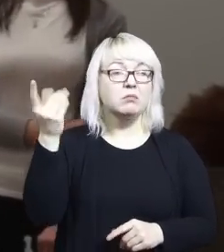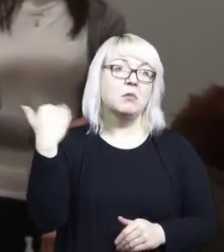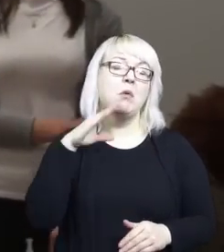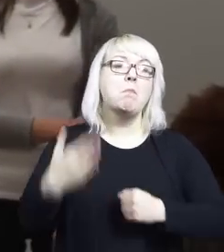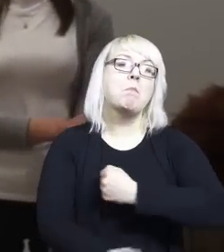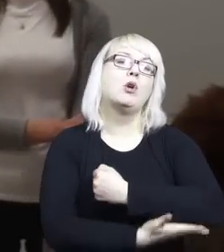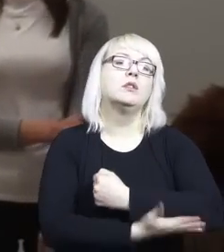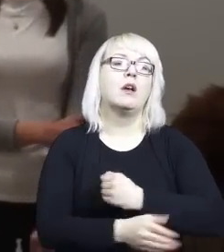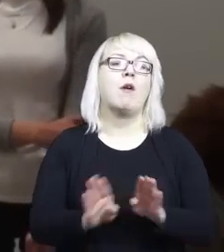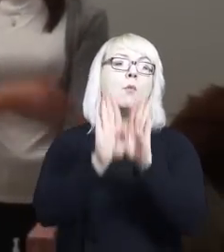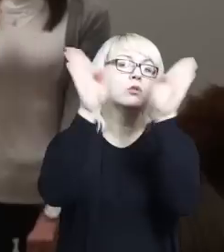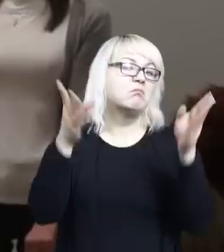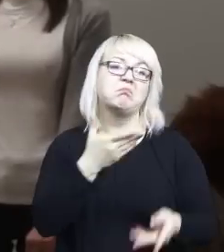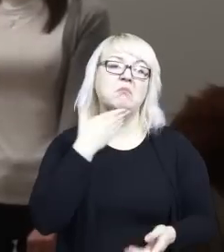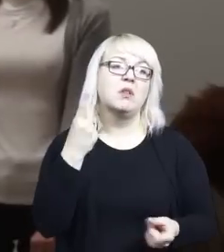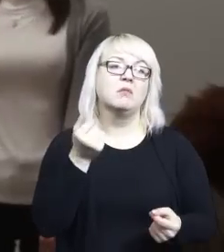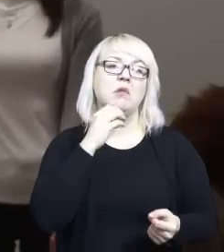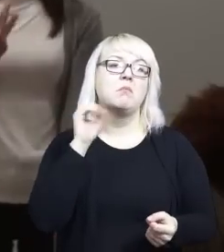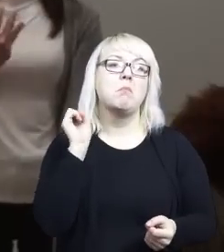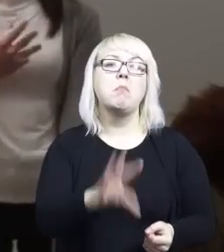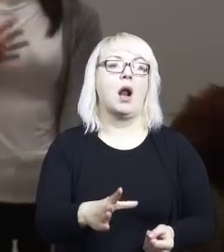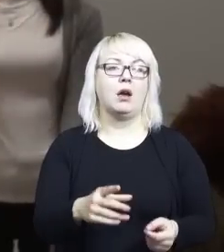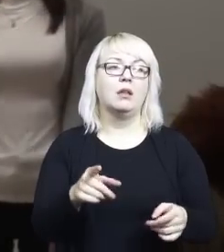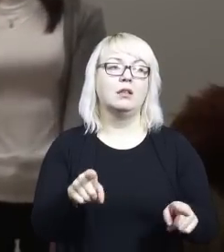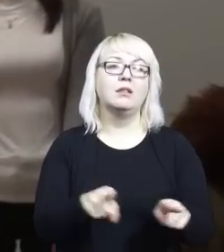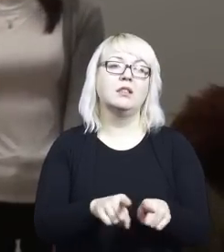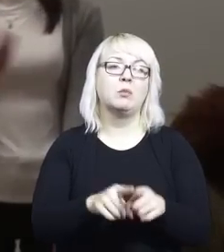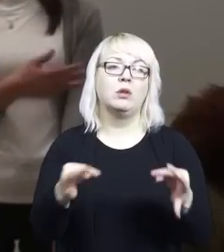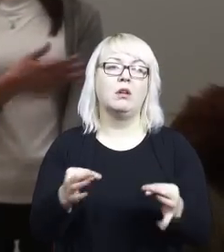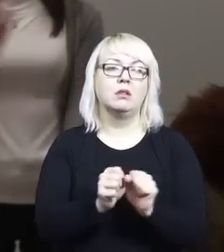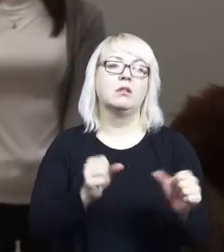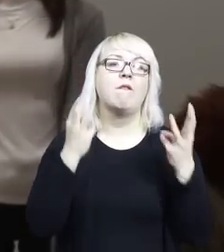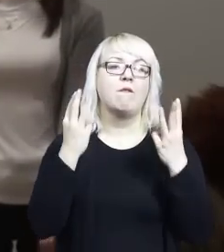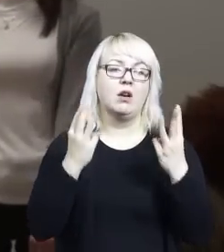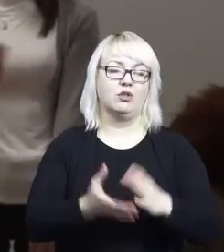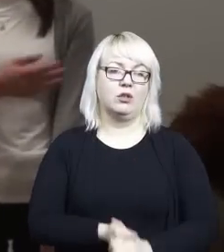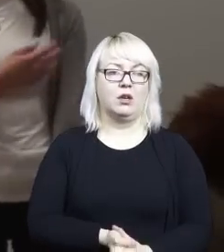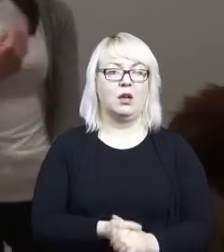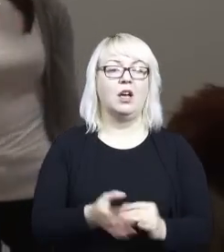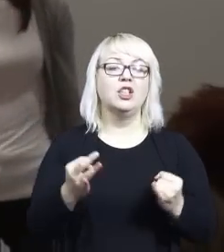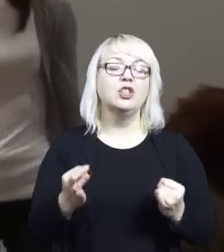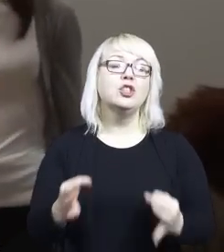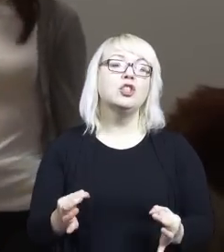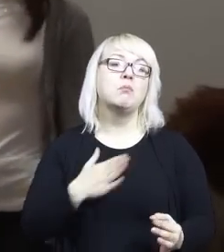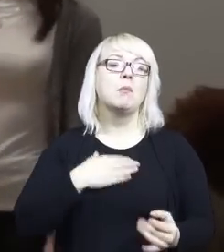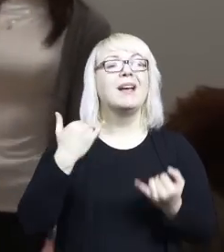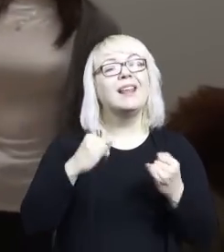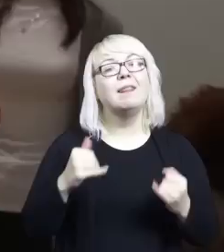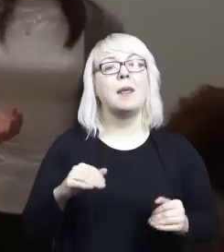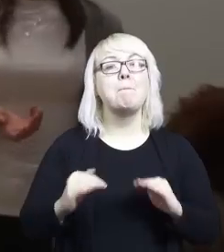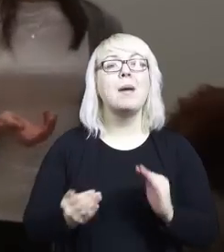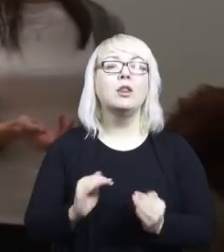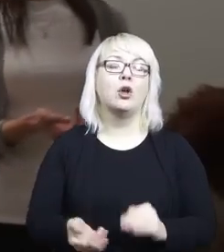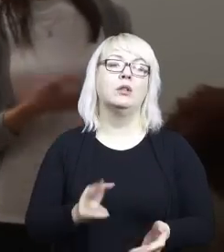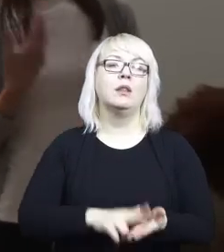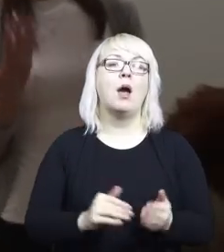metody na to, żeby budować zrozumienie między odbiorcą a instytucją, między muzeum a zwiedzającymi, między galerią, a ludźmi,